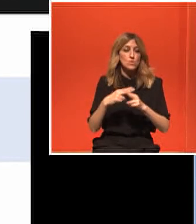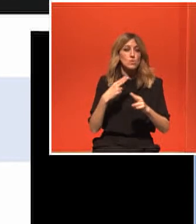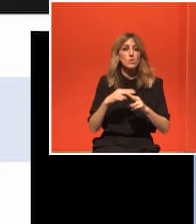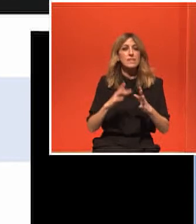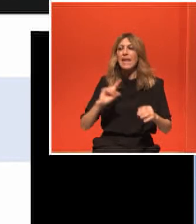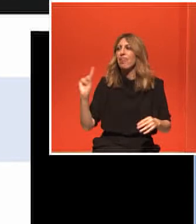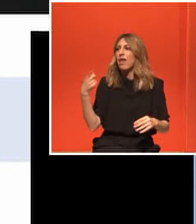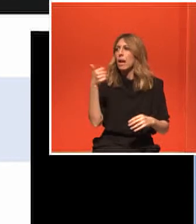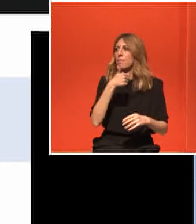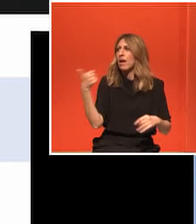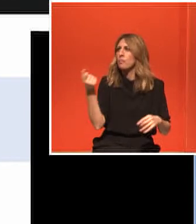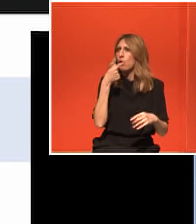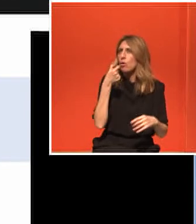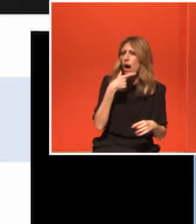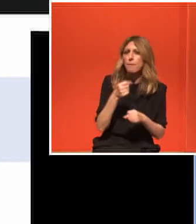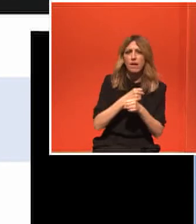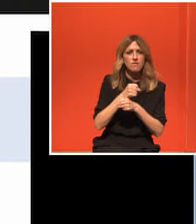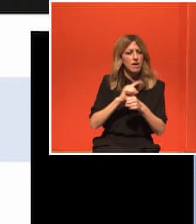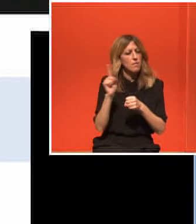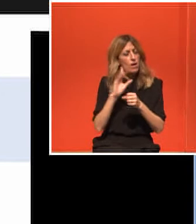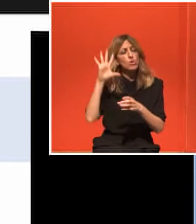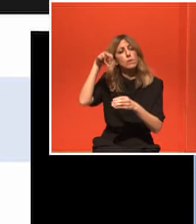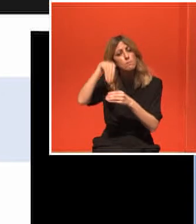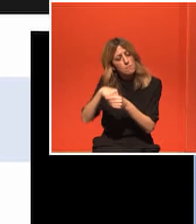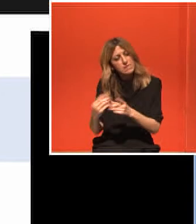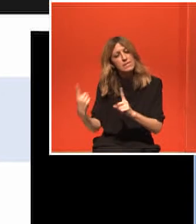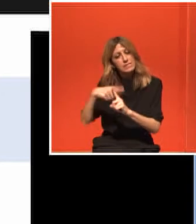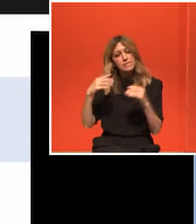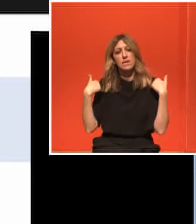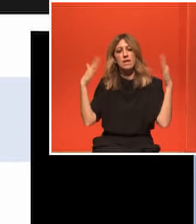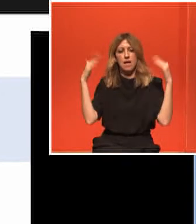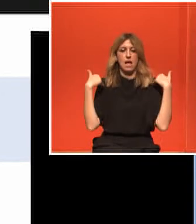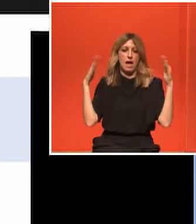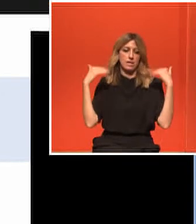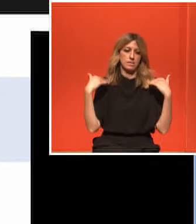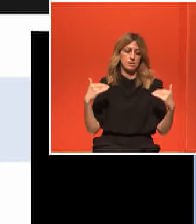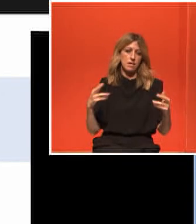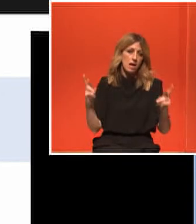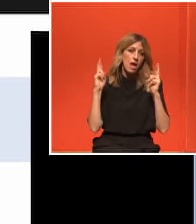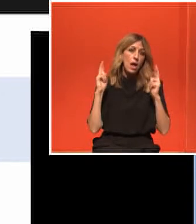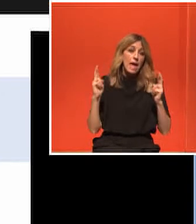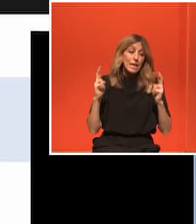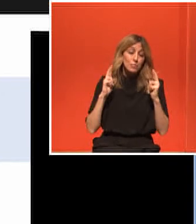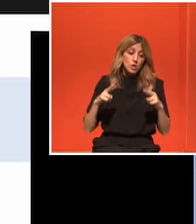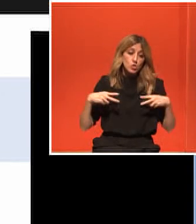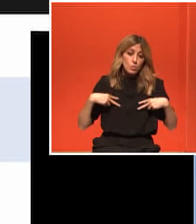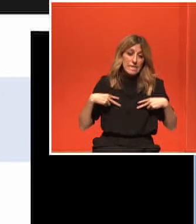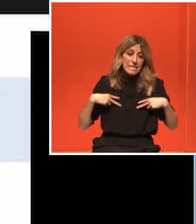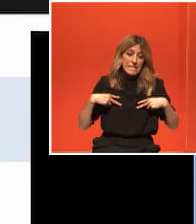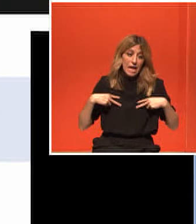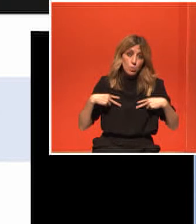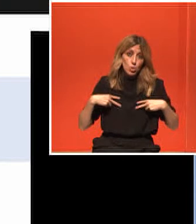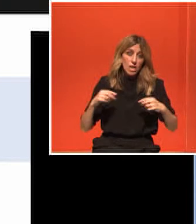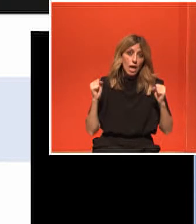βήμα και ευελπιστούμε ότι οι υπηρεσίες και τα Υπουργεία της Υγείας αν πραγματικά είναι Υπουργεία